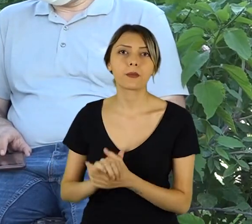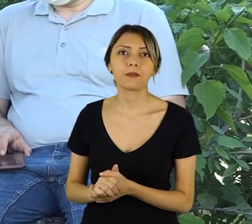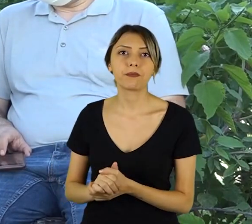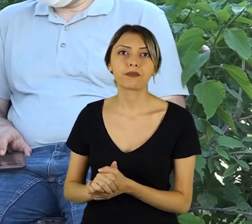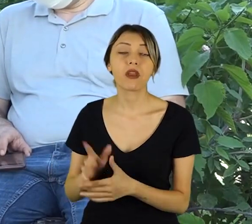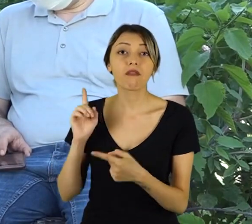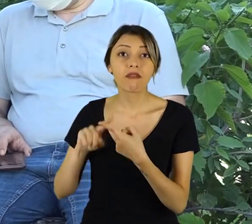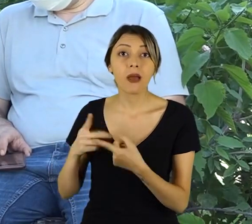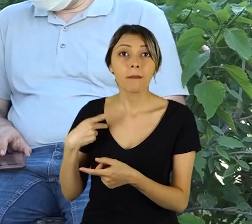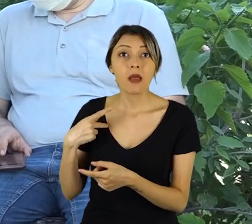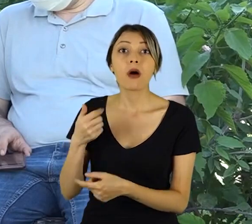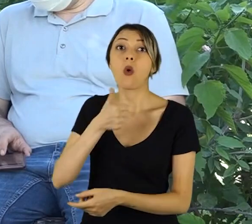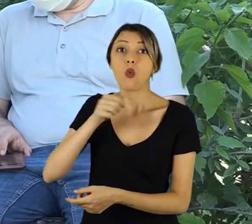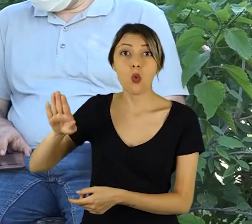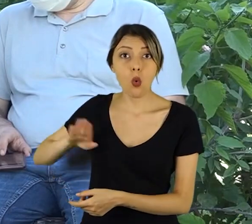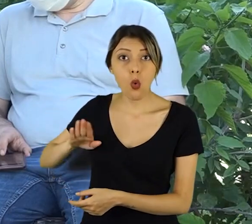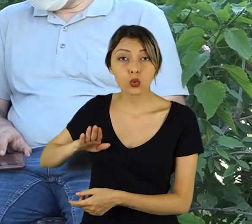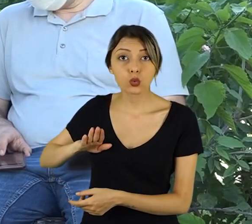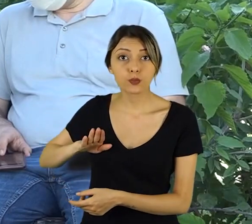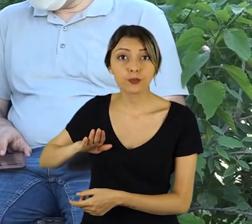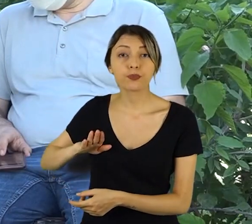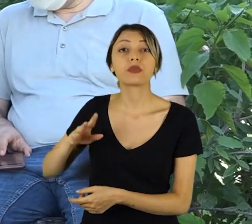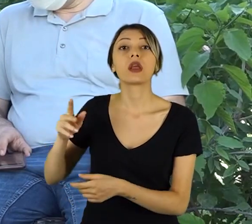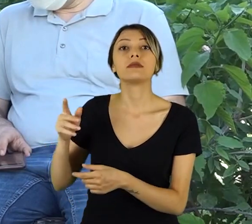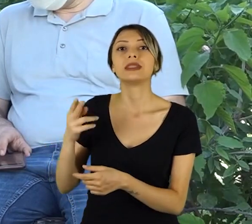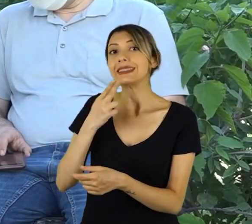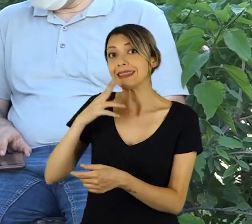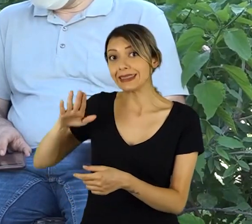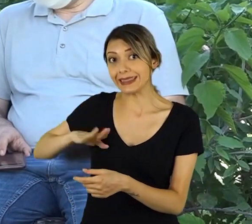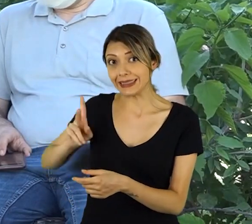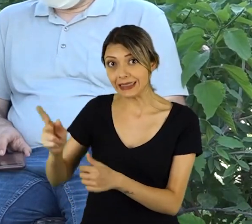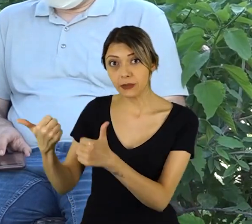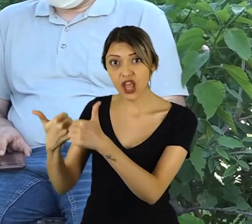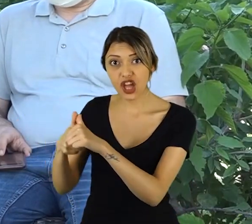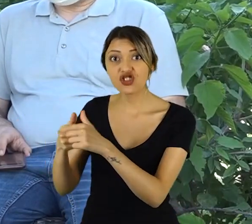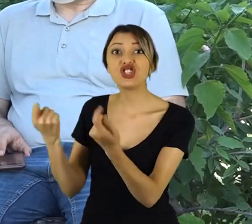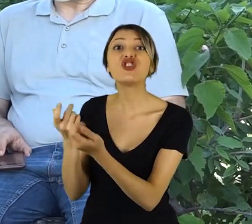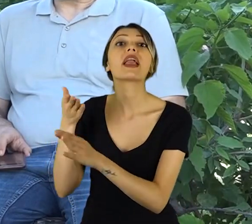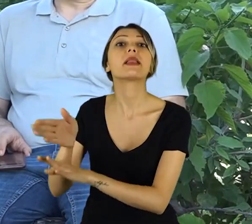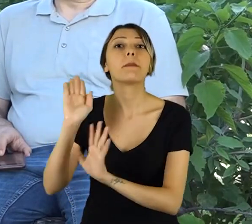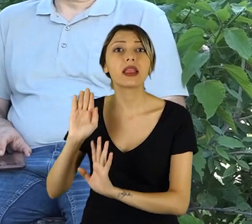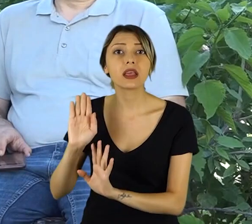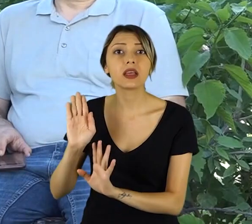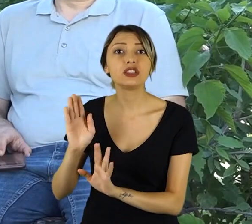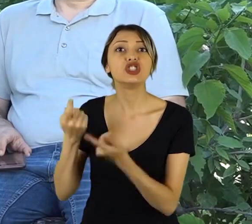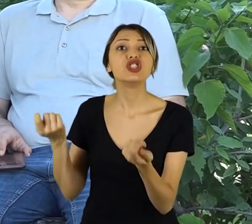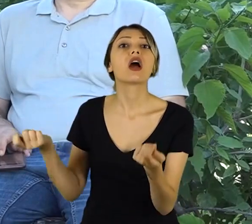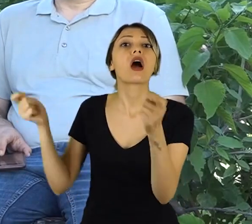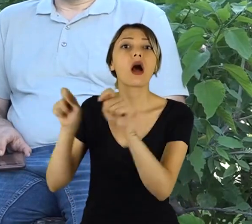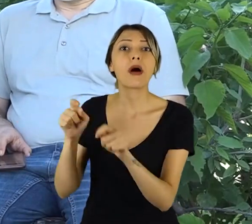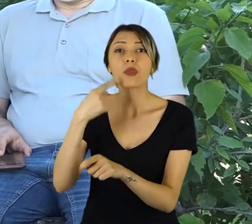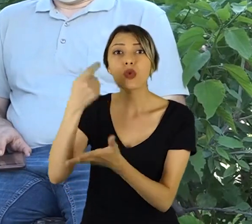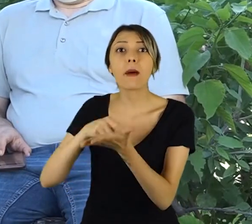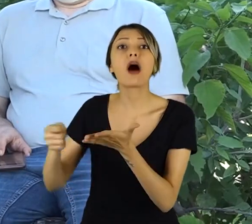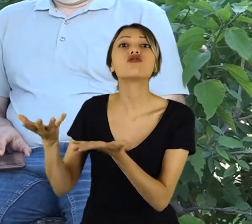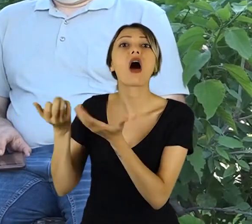Ve benim oğlum da, damadım da işe gidemedi. Pandemi döneminde kapattılar. Onlar da alamadılar.